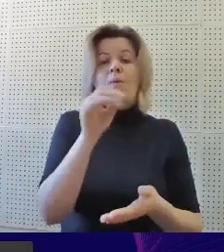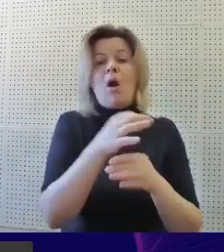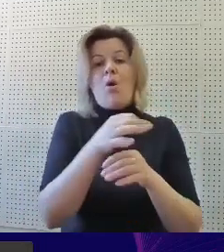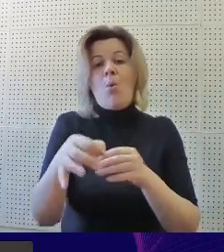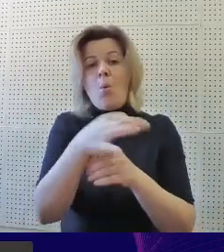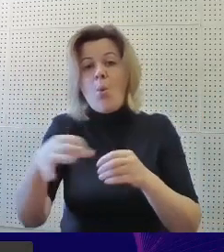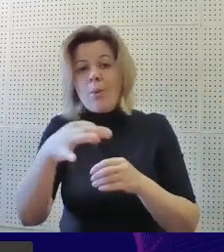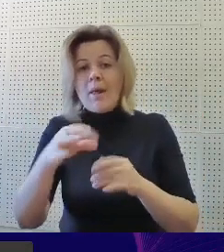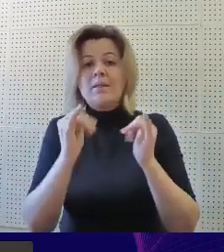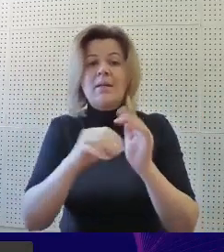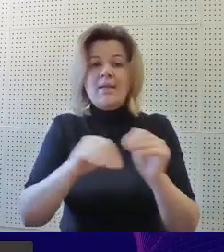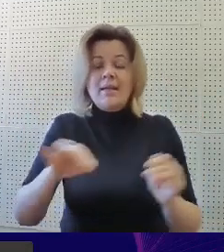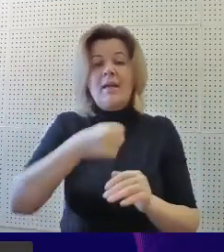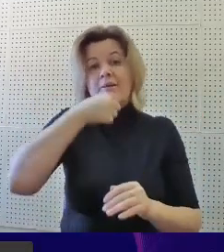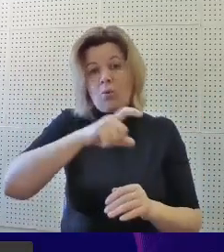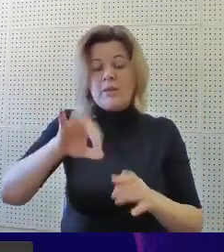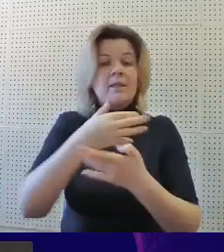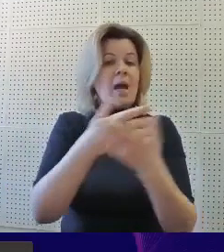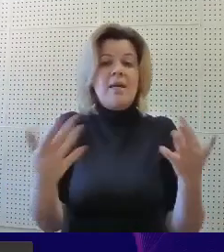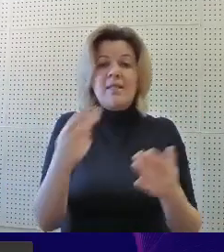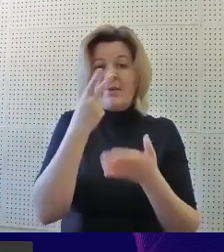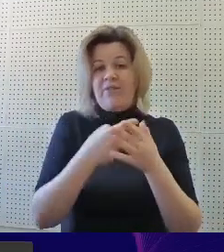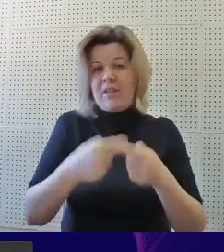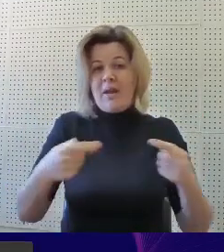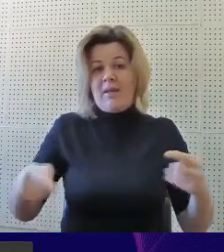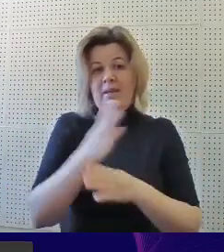и взрослых с разными видами инвалидности.